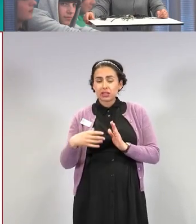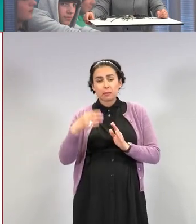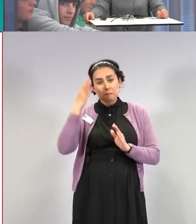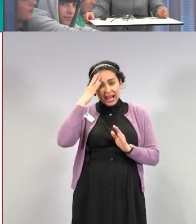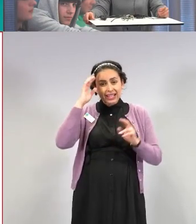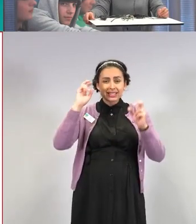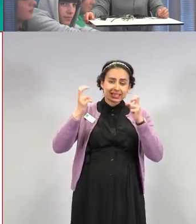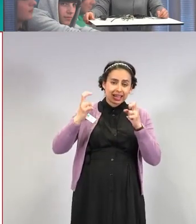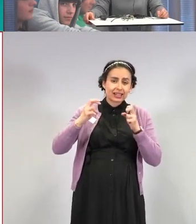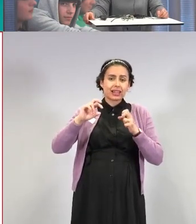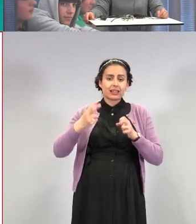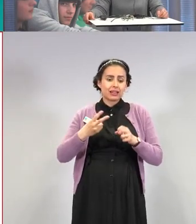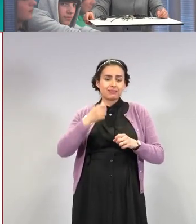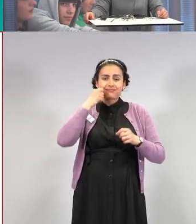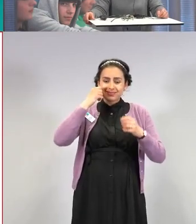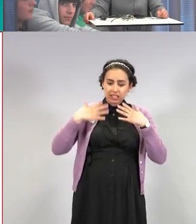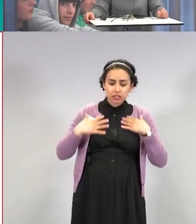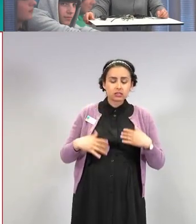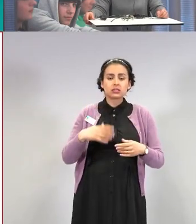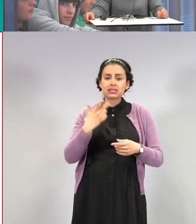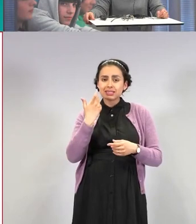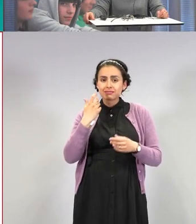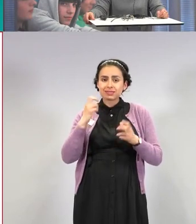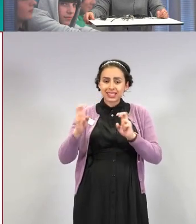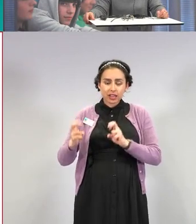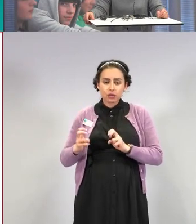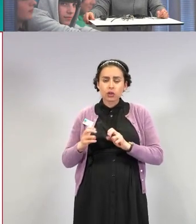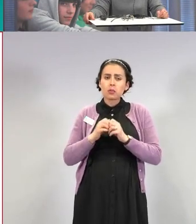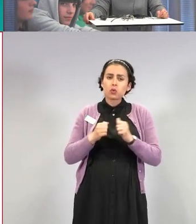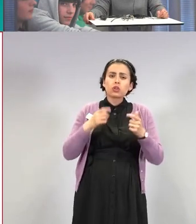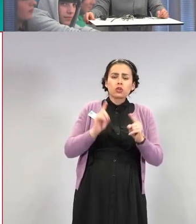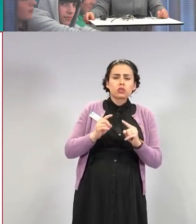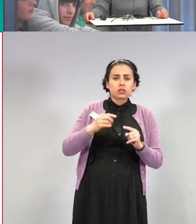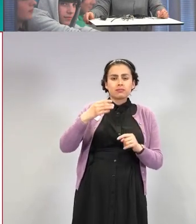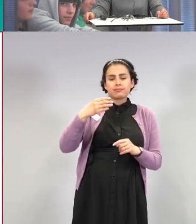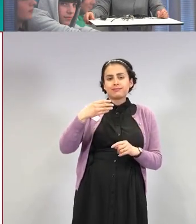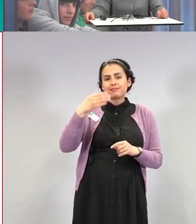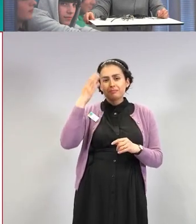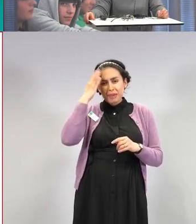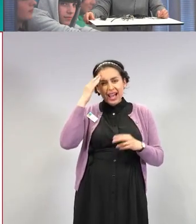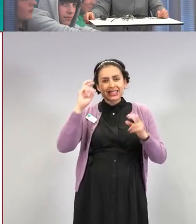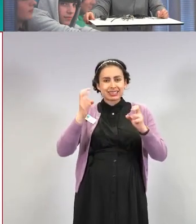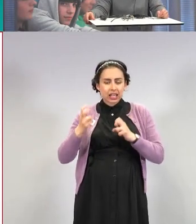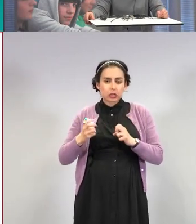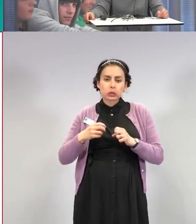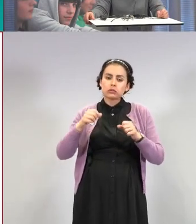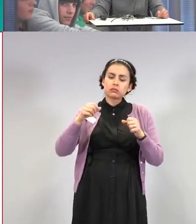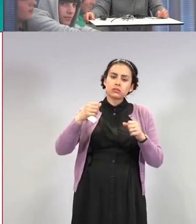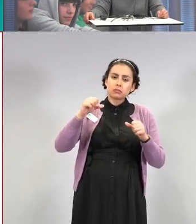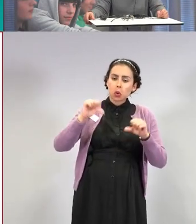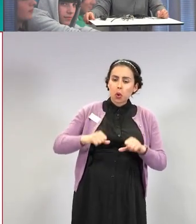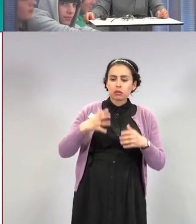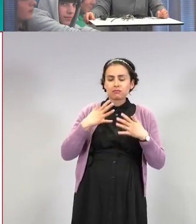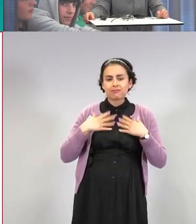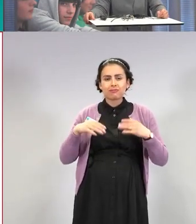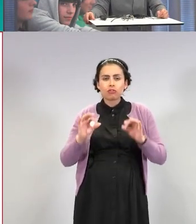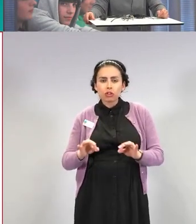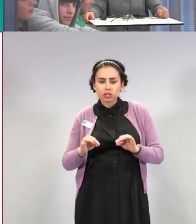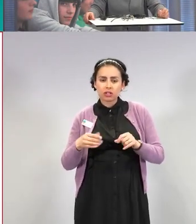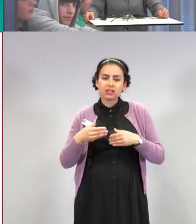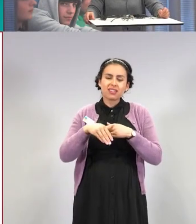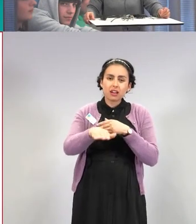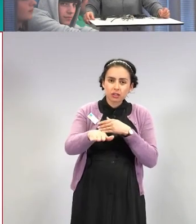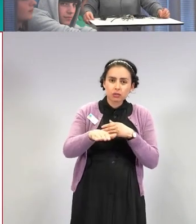Mutta sitten, jos täältä esimerkiksi lämpöilyä ja päänsärkyä ja huono olo jatkuu, niin sitten kannattaa muistaa, että se koronainfektiokin on.